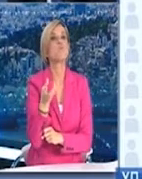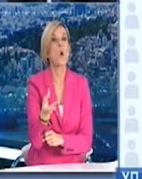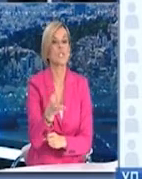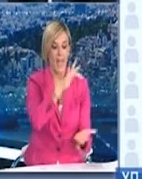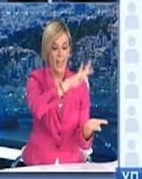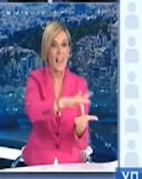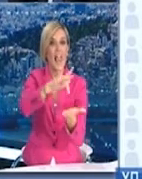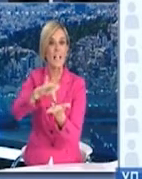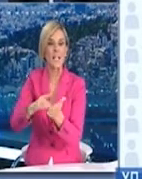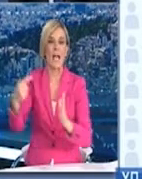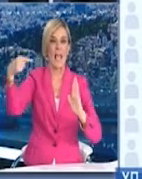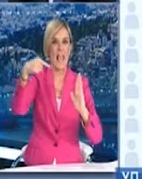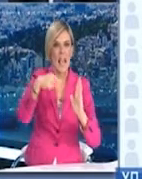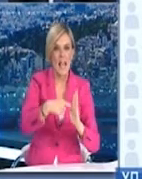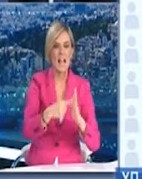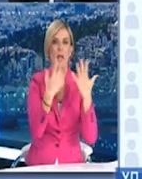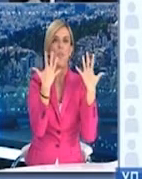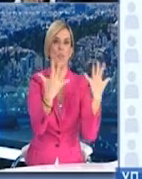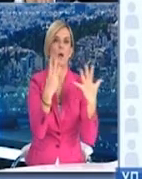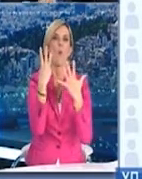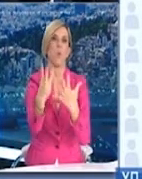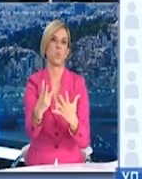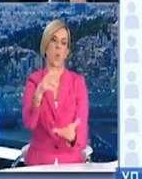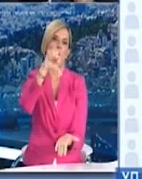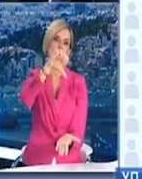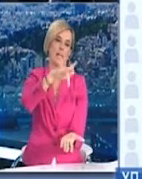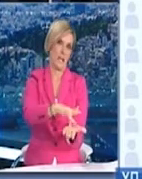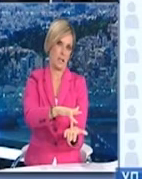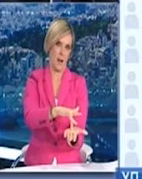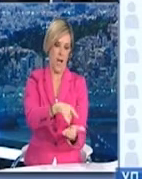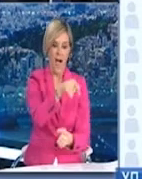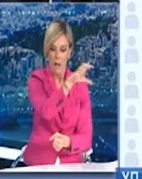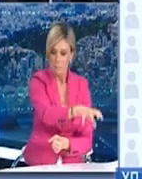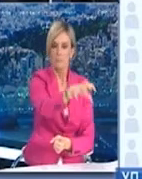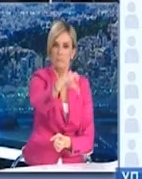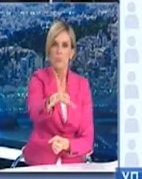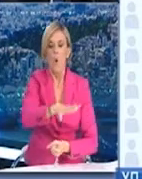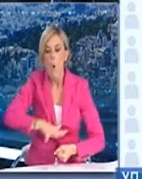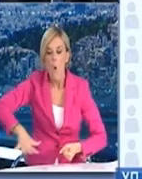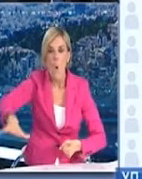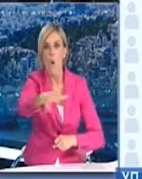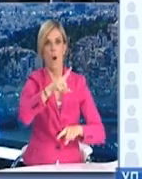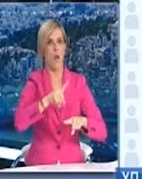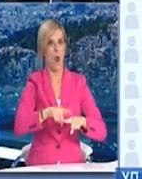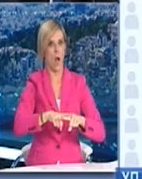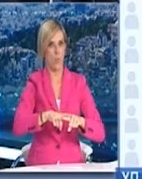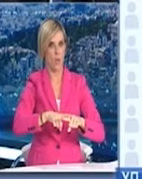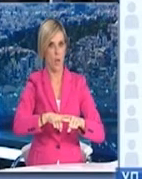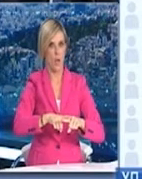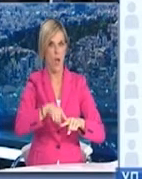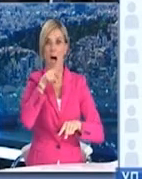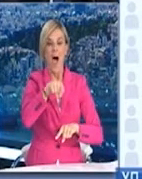.018 εμβολιαστικά κέντρα. Και αυτά τα 1.018 εμβολιαστικά κέντρα θα μπορούσαν να εμβολιάσουν 2